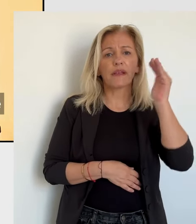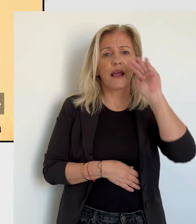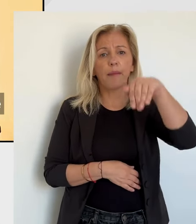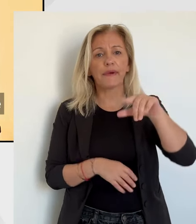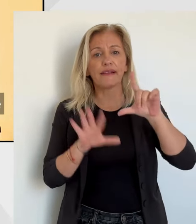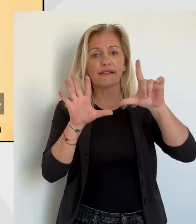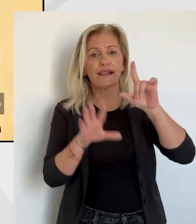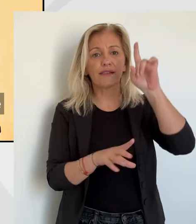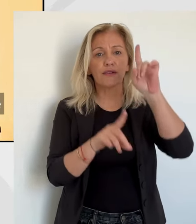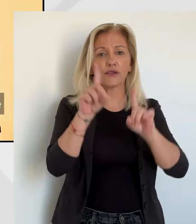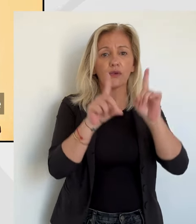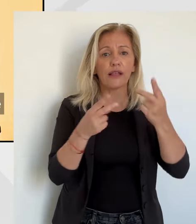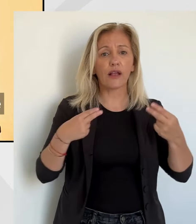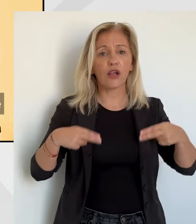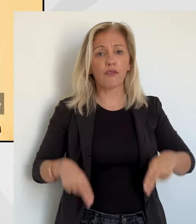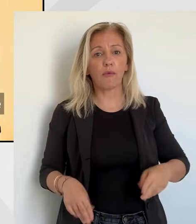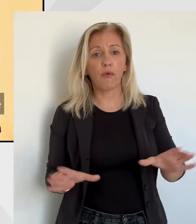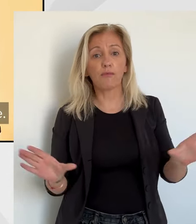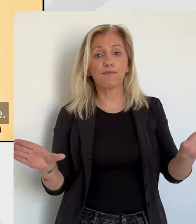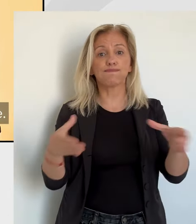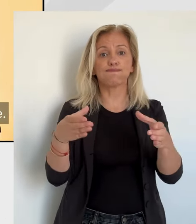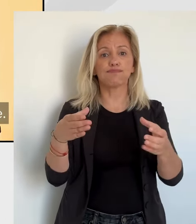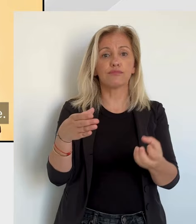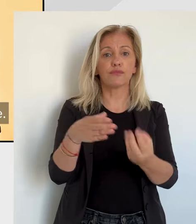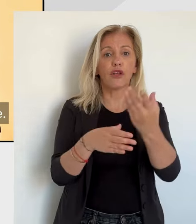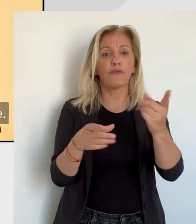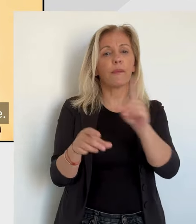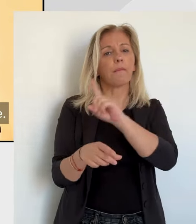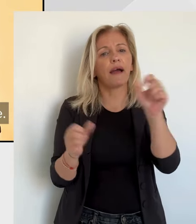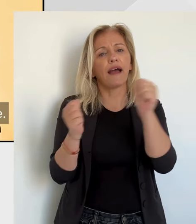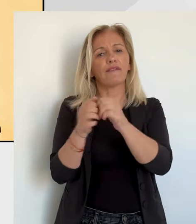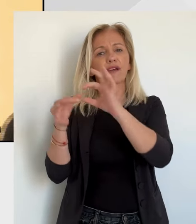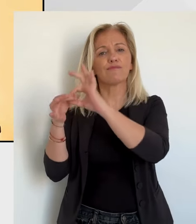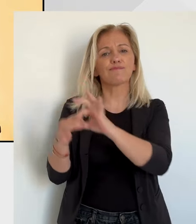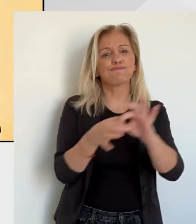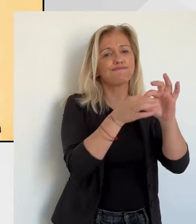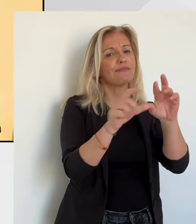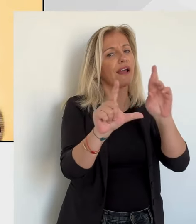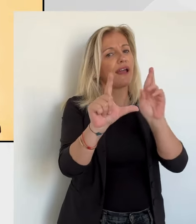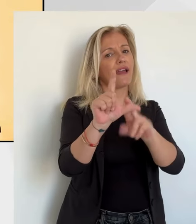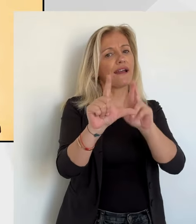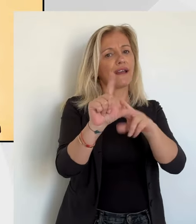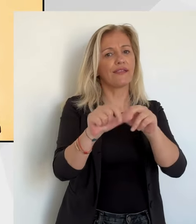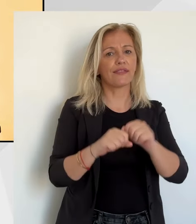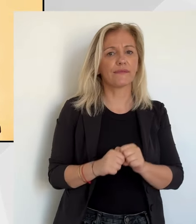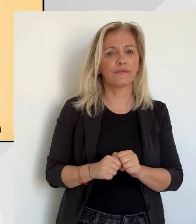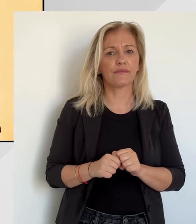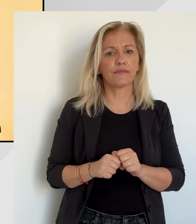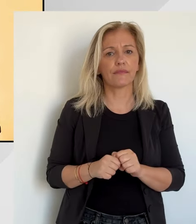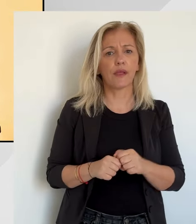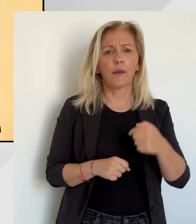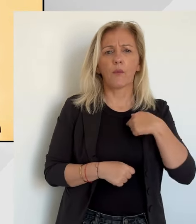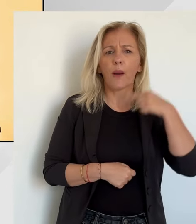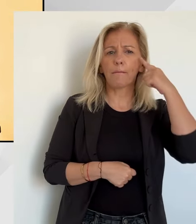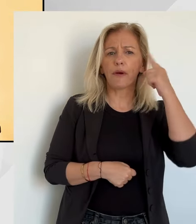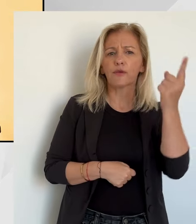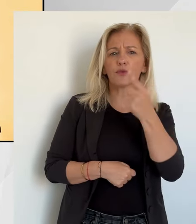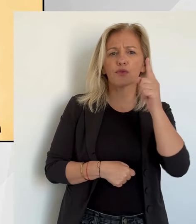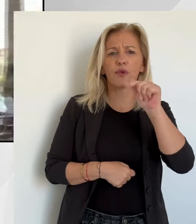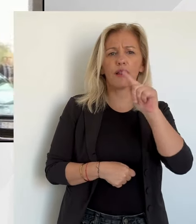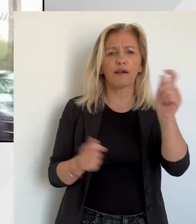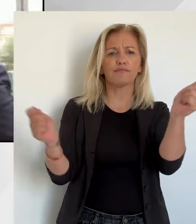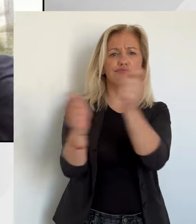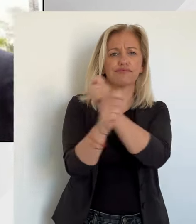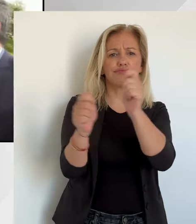est en cohabitation, je pense qu'on peut encore discuter sur le sujet de l'autonomie sans aucun problème. Si c'était le RN ? Si c le RN, les choses sont bien plus